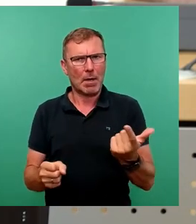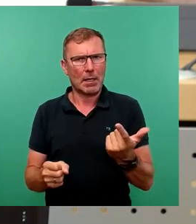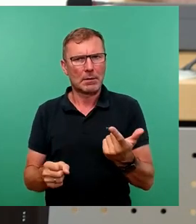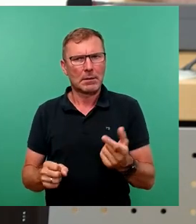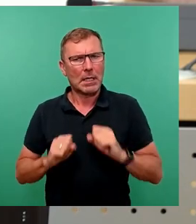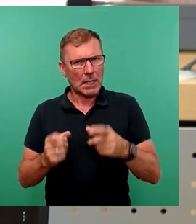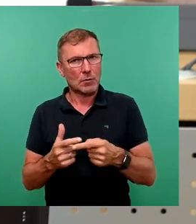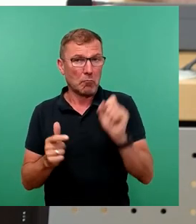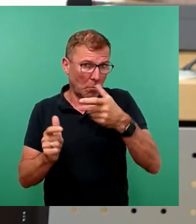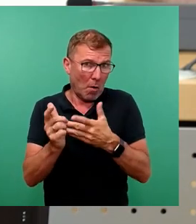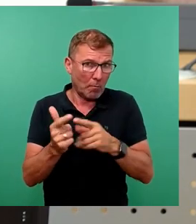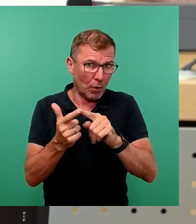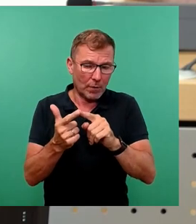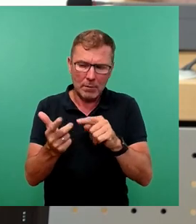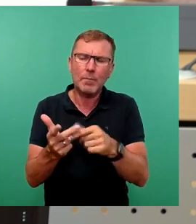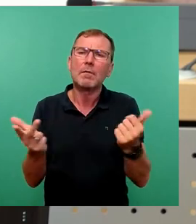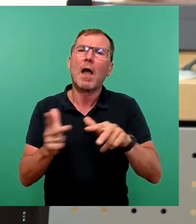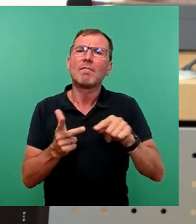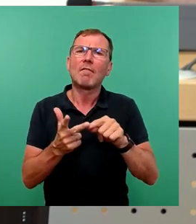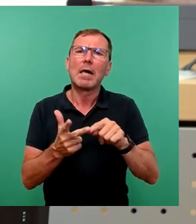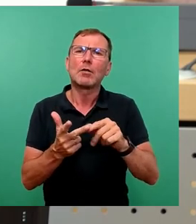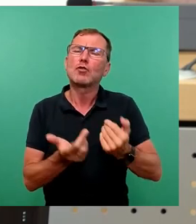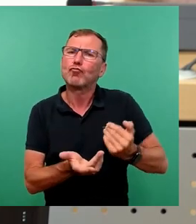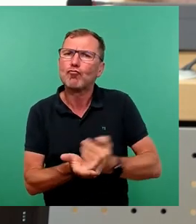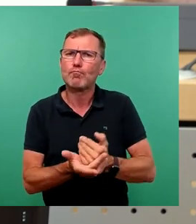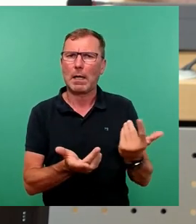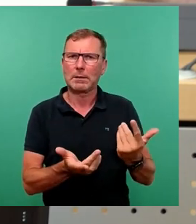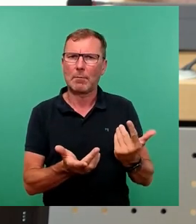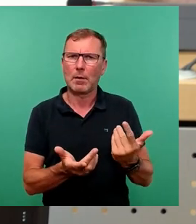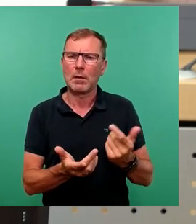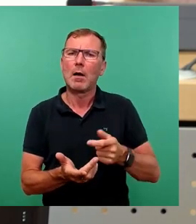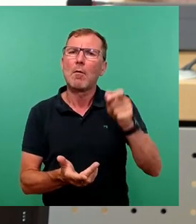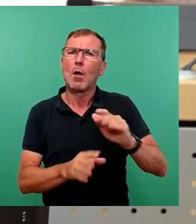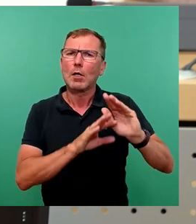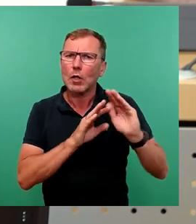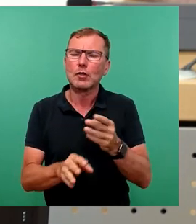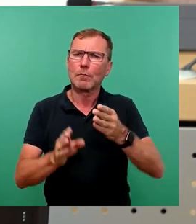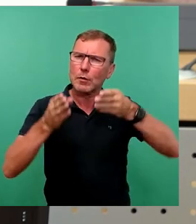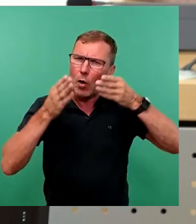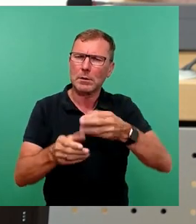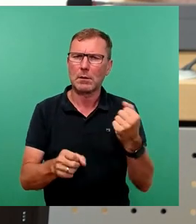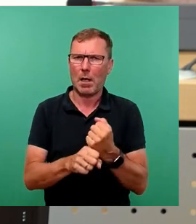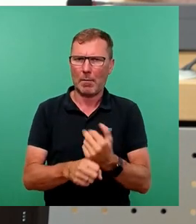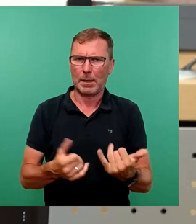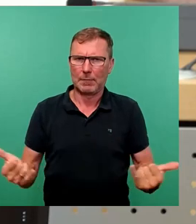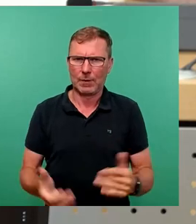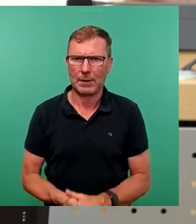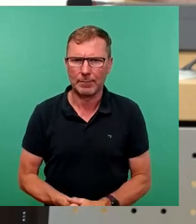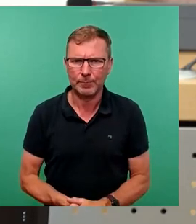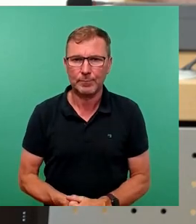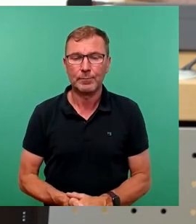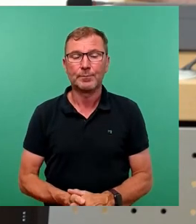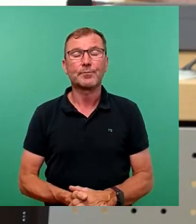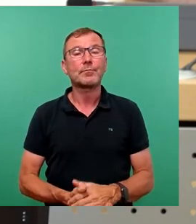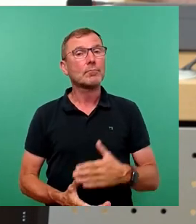prüfen. Und wie kann die Verwaltung effizienter und vor allem bürger- und serviceorientierter werden? Nicht populistische